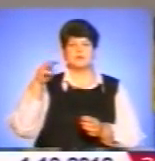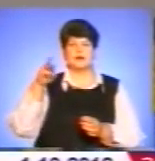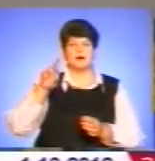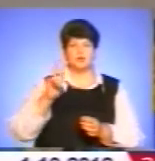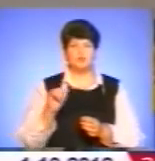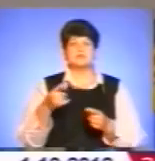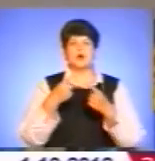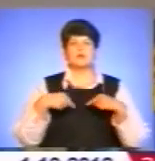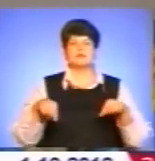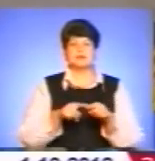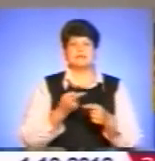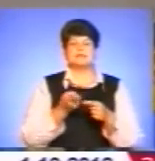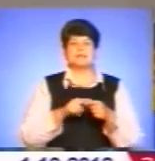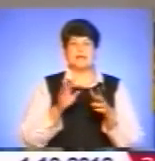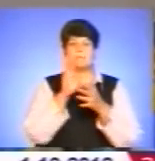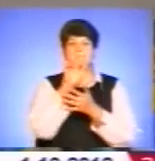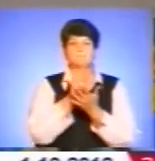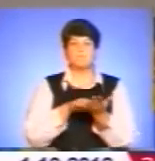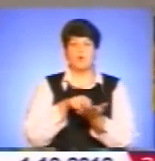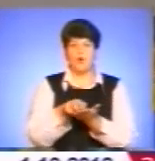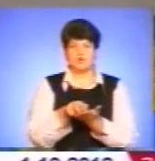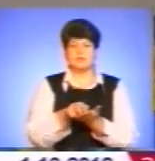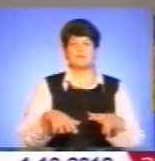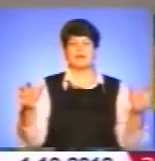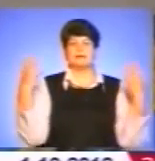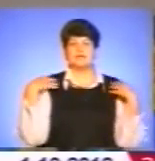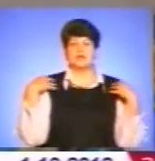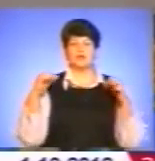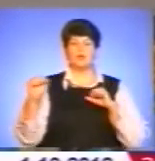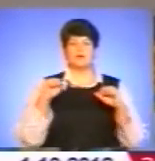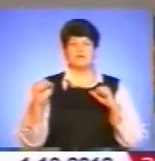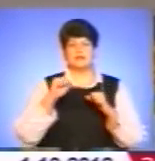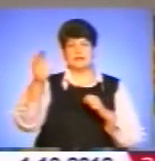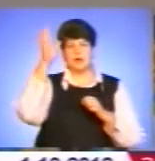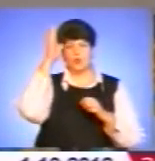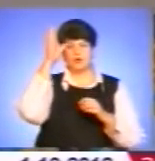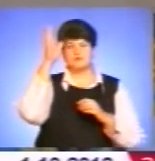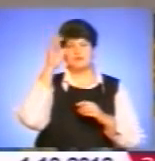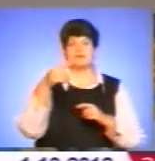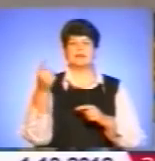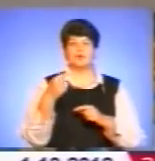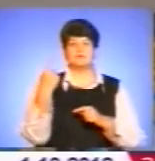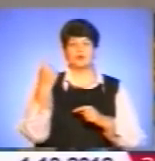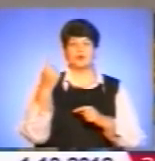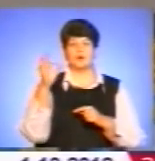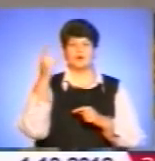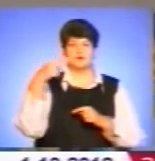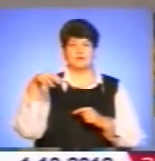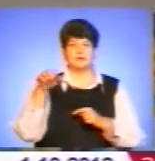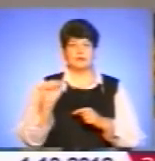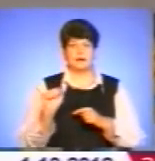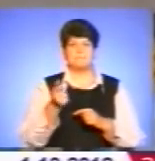організацію цієї прощої. Начальнику управління науки освіти Тернопільської обласної держарміністрації